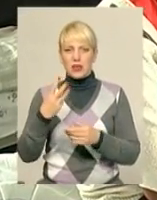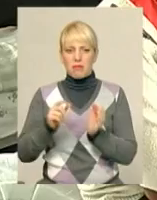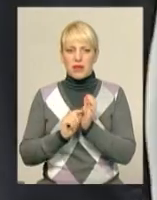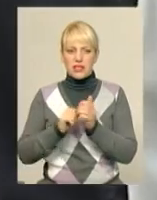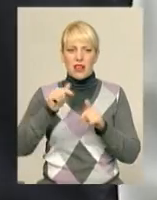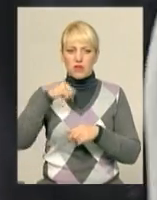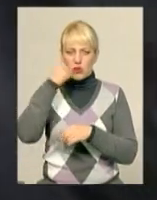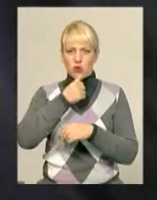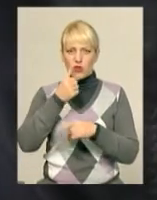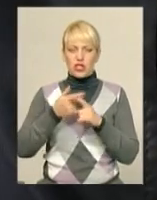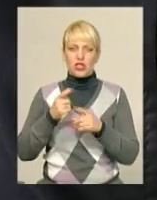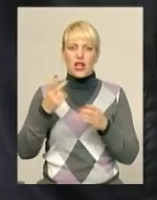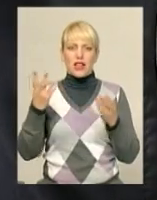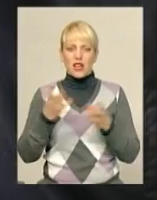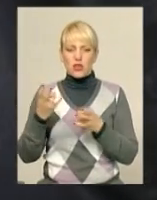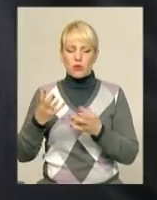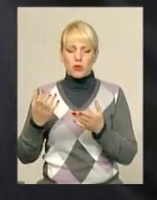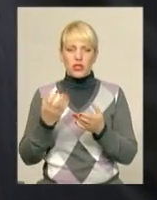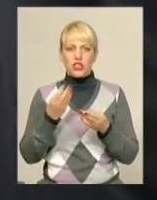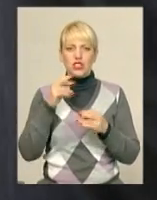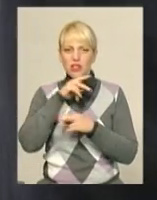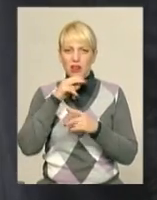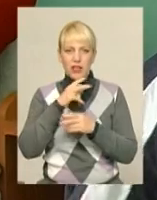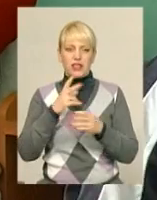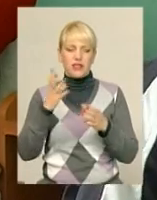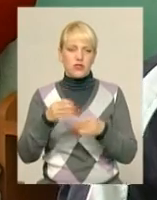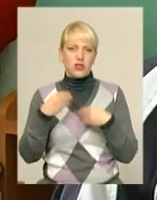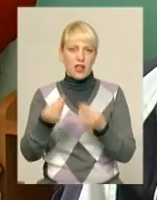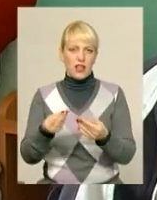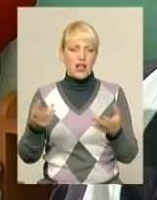цьогоріч на подив чоловіка найнеобхідніші ліки видали безкоштовно.